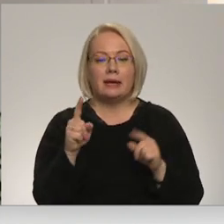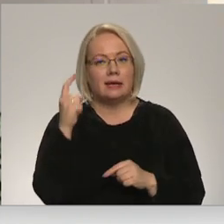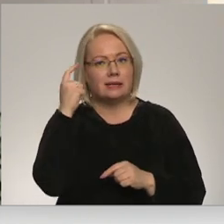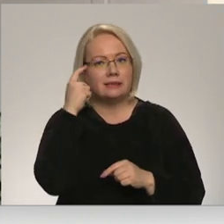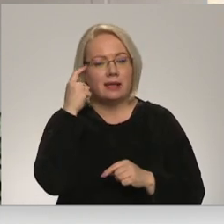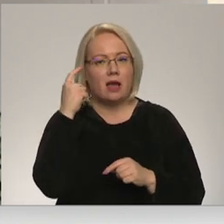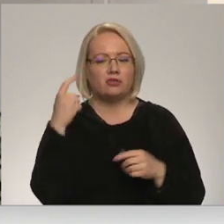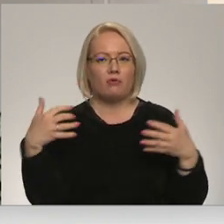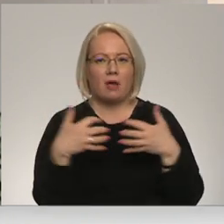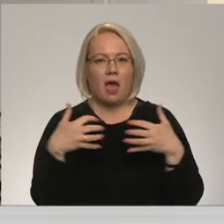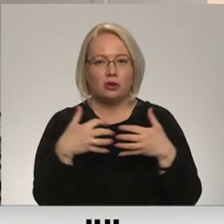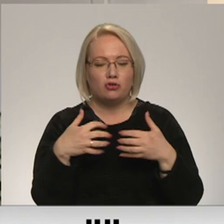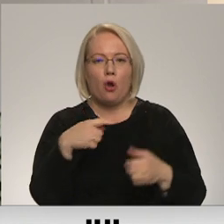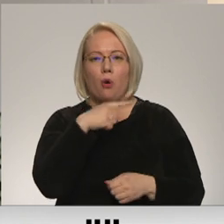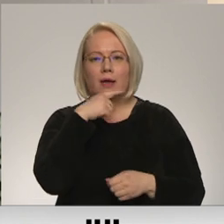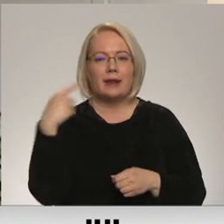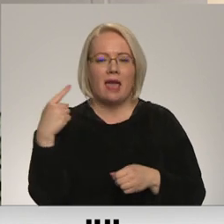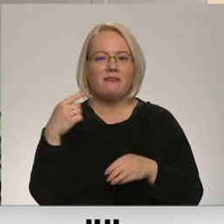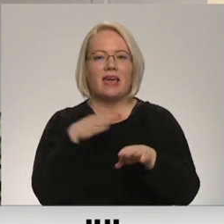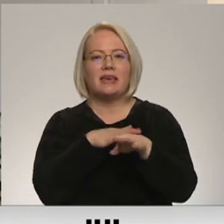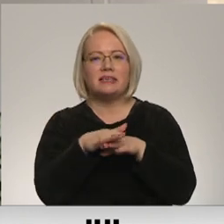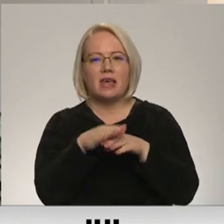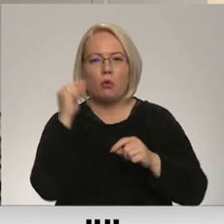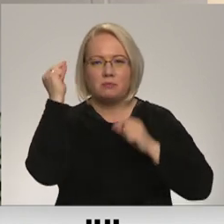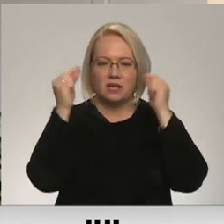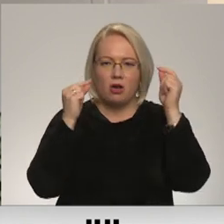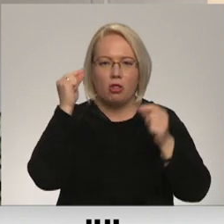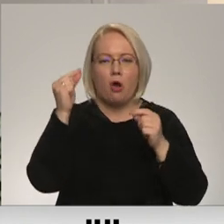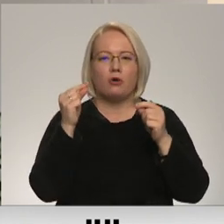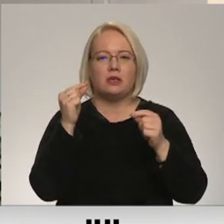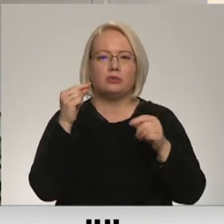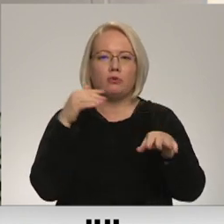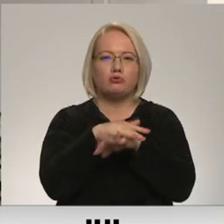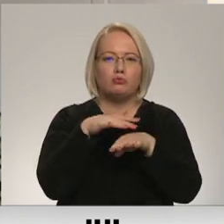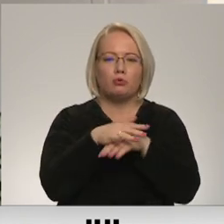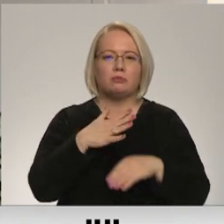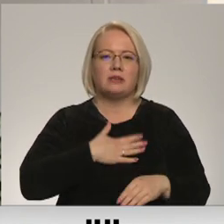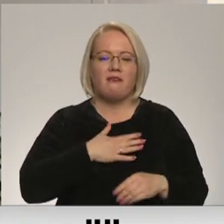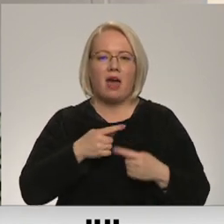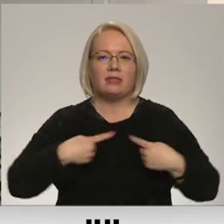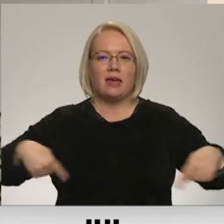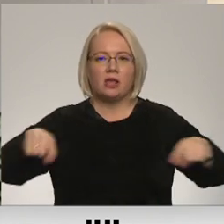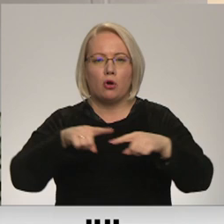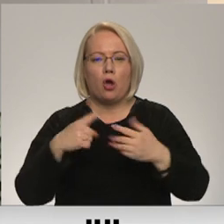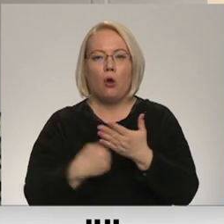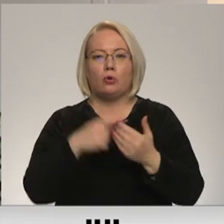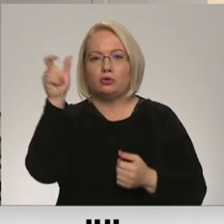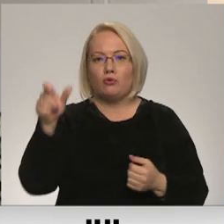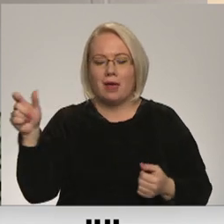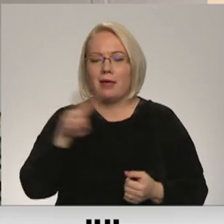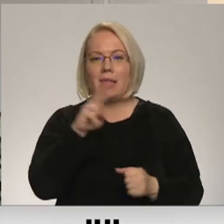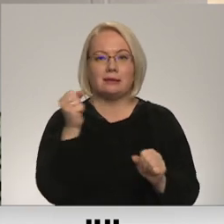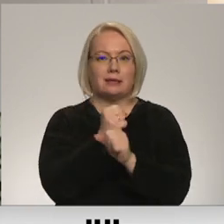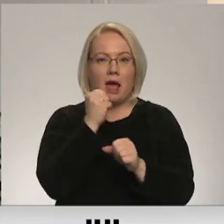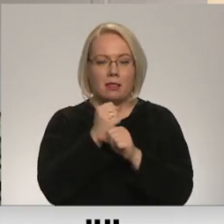karš. Krievijai šobrīd izteno psiholoģiskas operācijas sava teritorijā, un žurnalīstī, kas strādā un